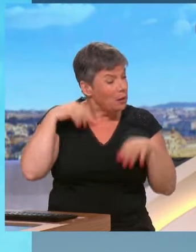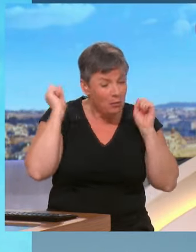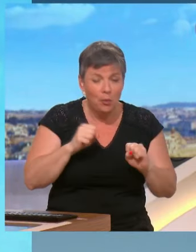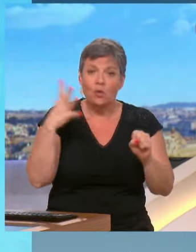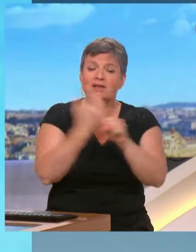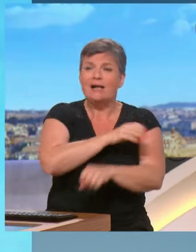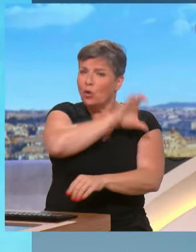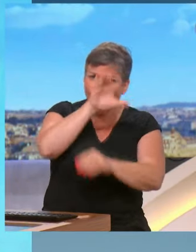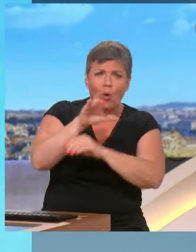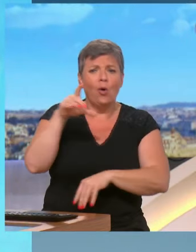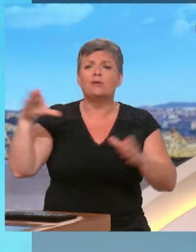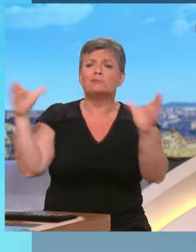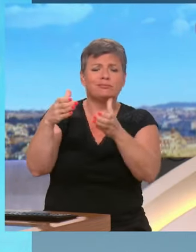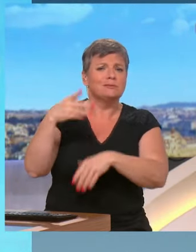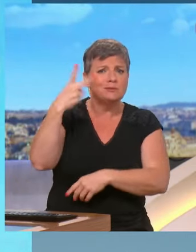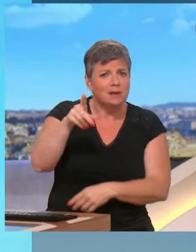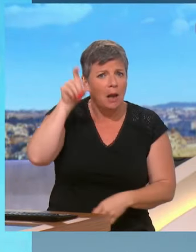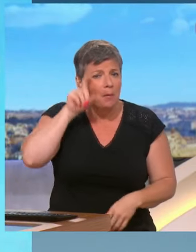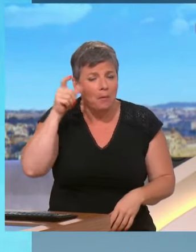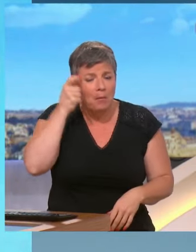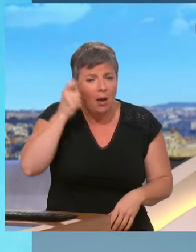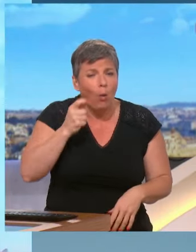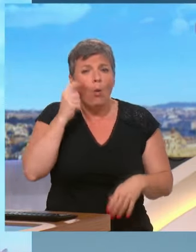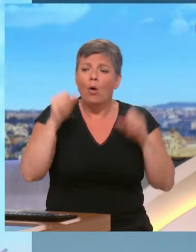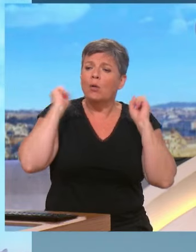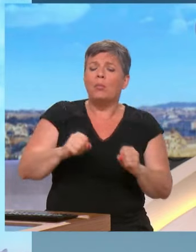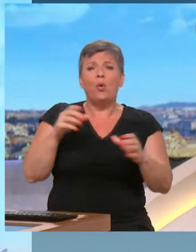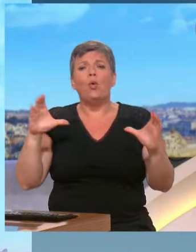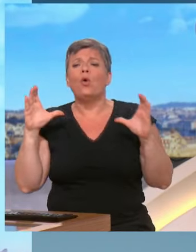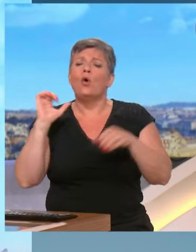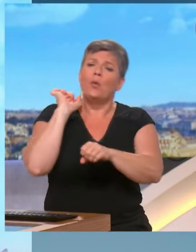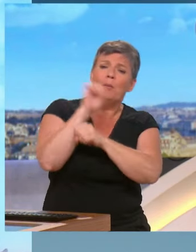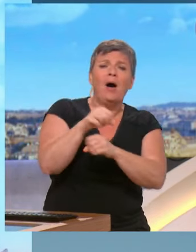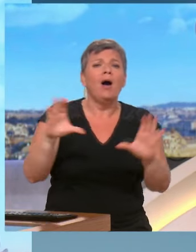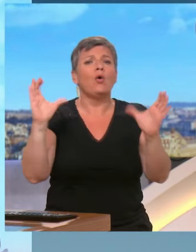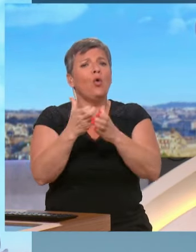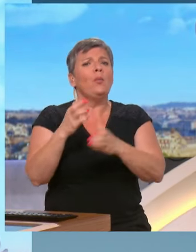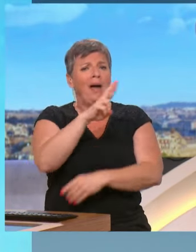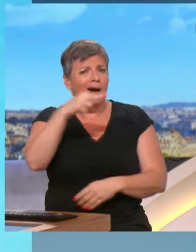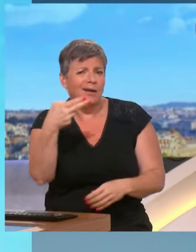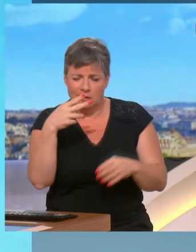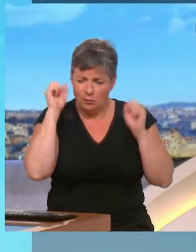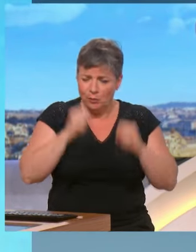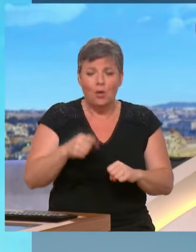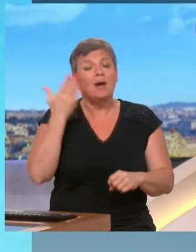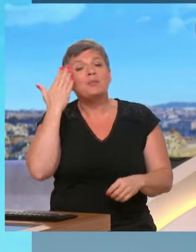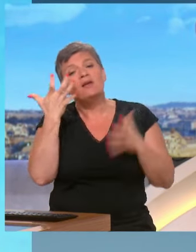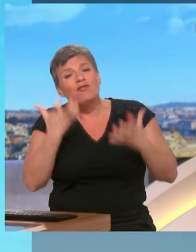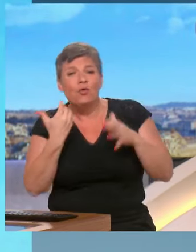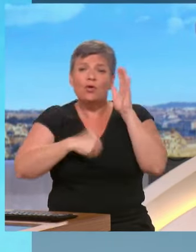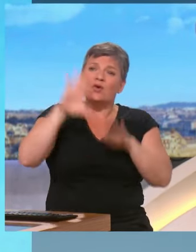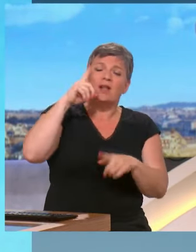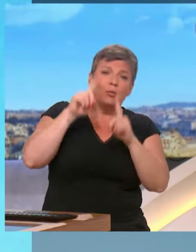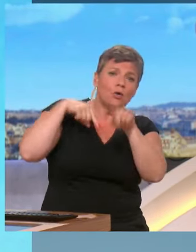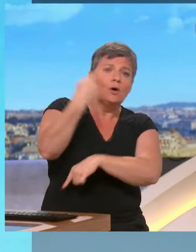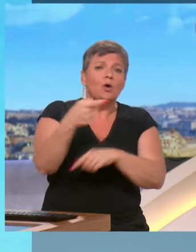au bloc macroniste, on peut l'emporter face au Rassemblement national, on aurait tort de s'en priver, et si on veut un candidat commun pour 2027, il faudra agir sur la scène